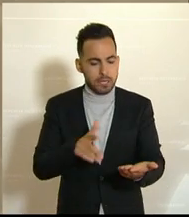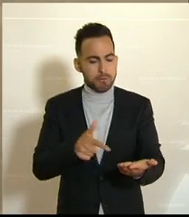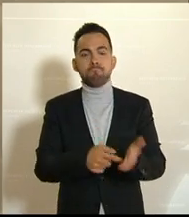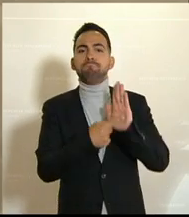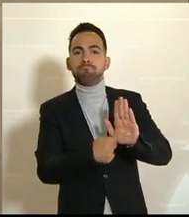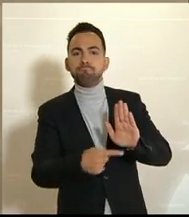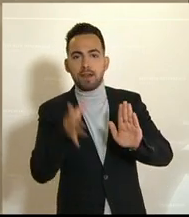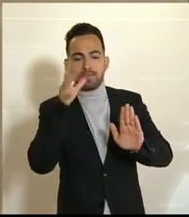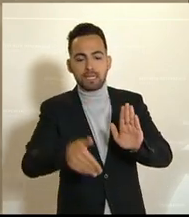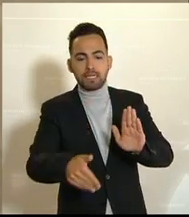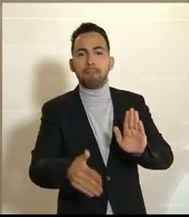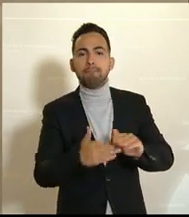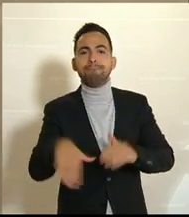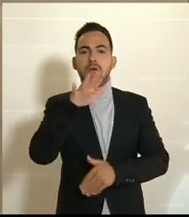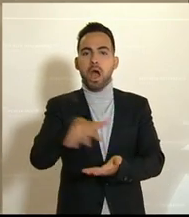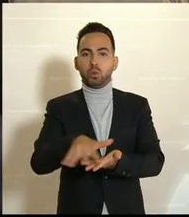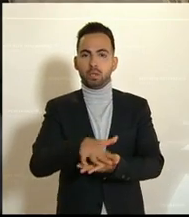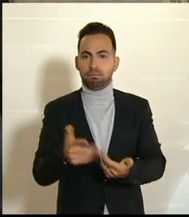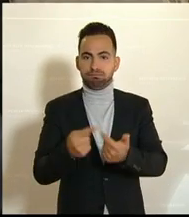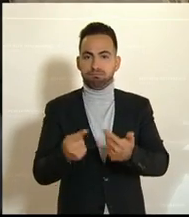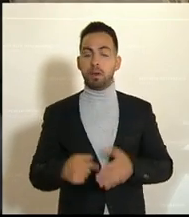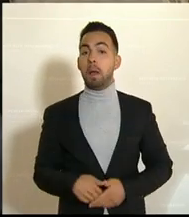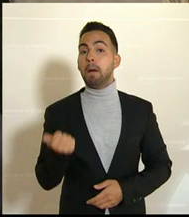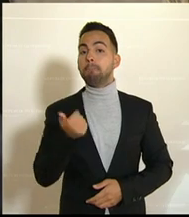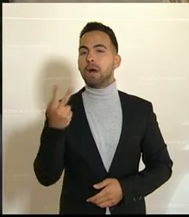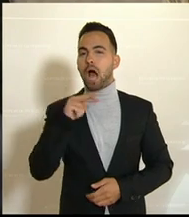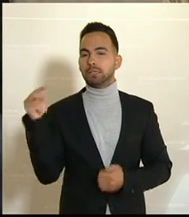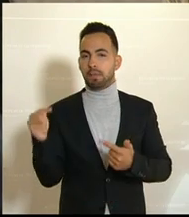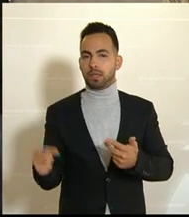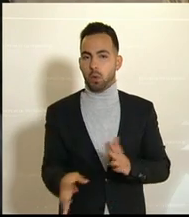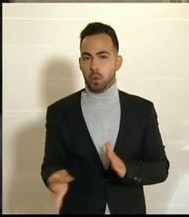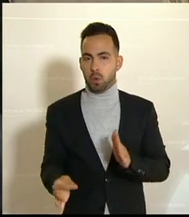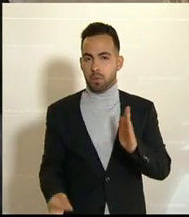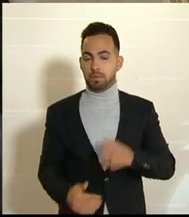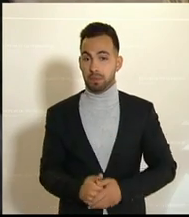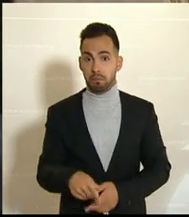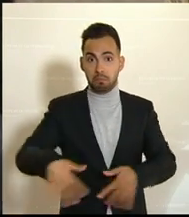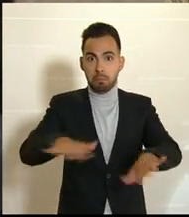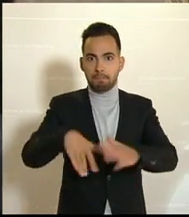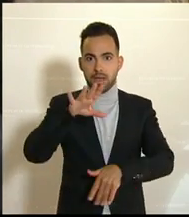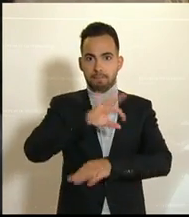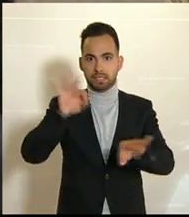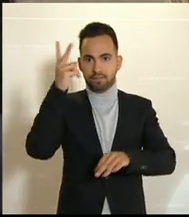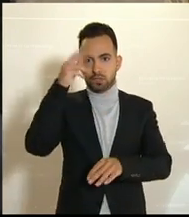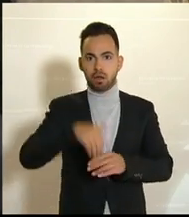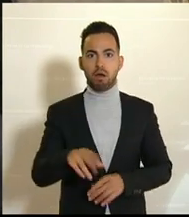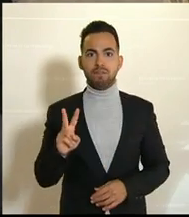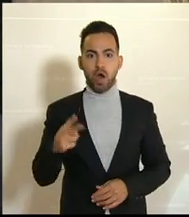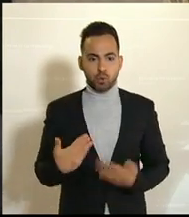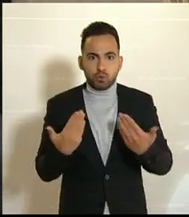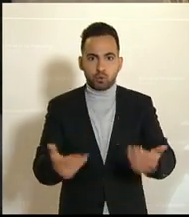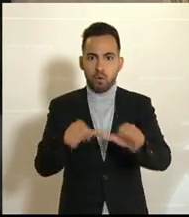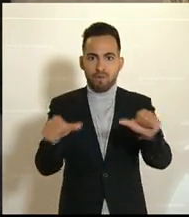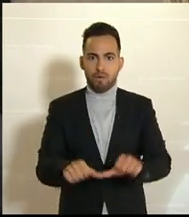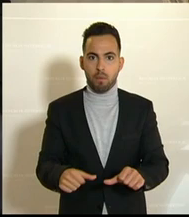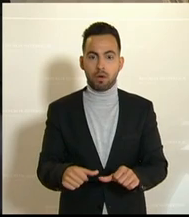mehr Ausgaben vorgesehen sind. Und einige Aspekte vielleicht zum Schluss noch, dass man das auch versteht, warum wir das in dieser Art und